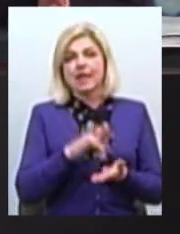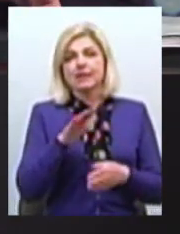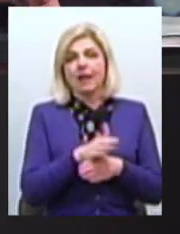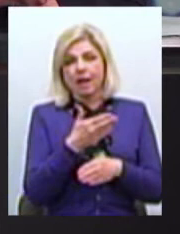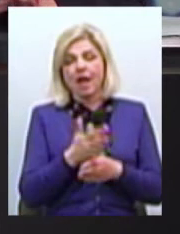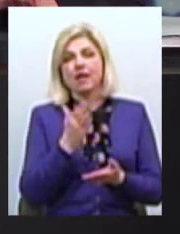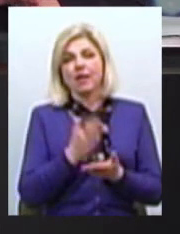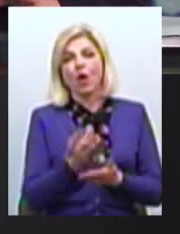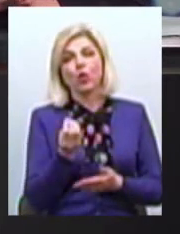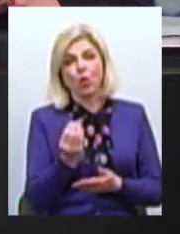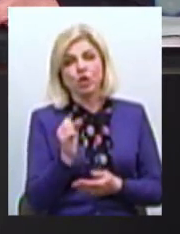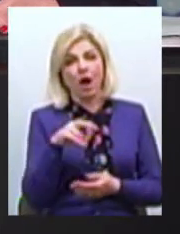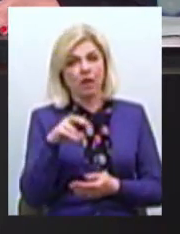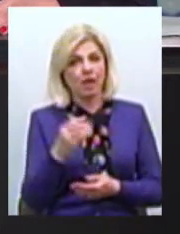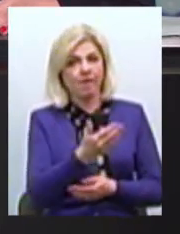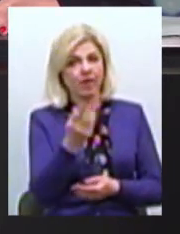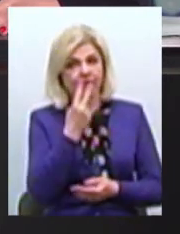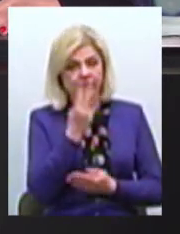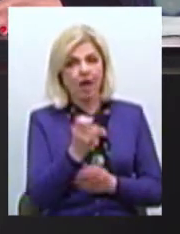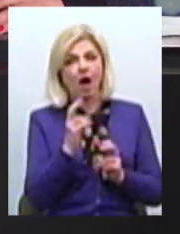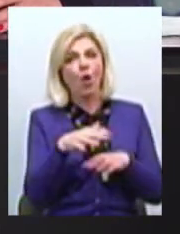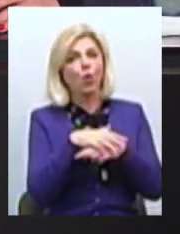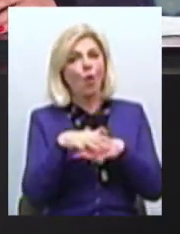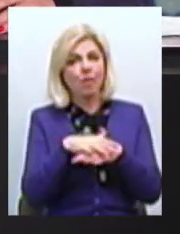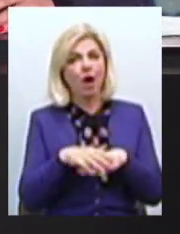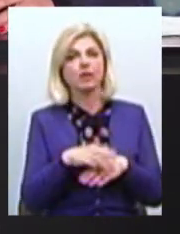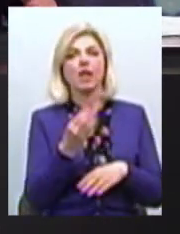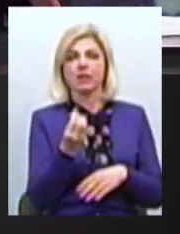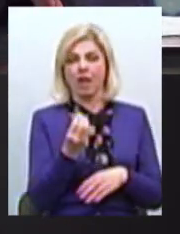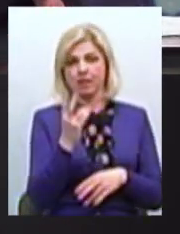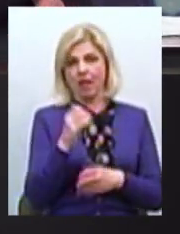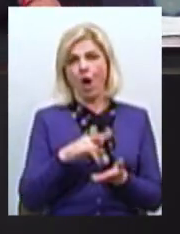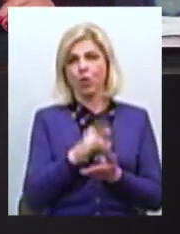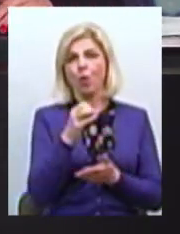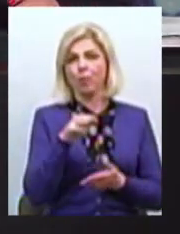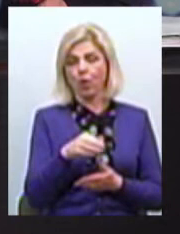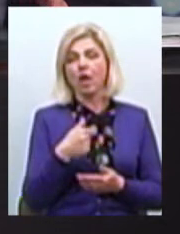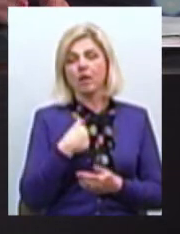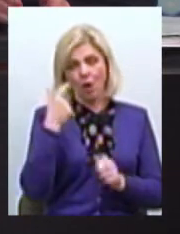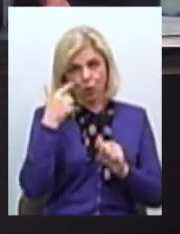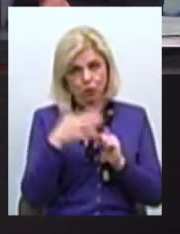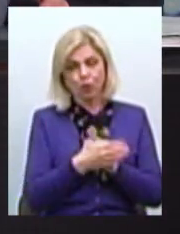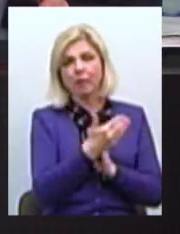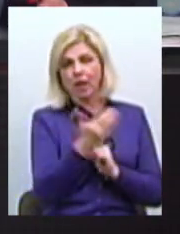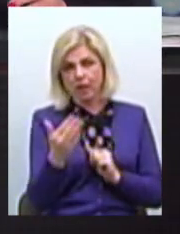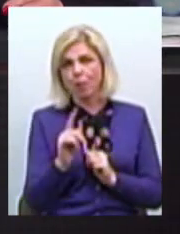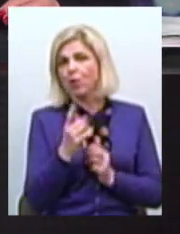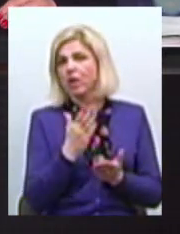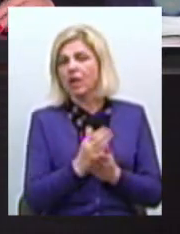гроші, але ви ж бачите, як громади відносяться до того, що гроші на аеропорт Я розумію їх, тому що є охорона здоров'я, є